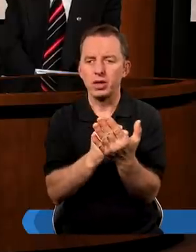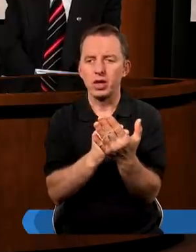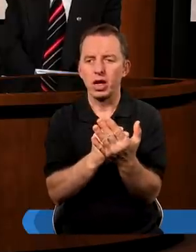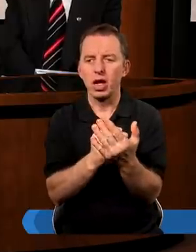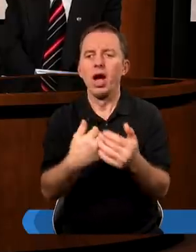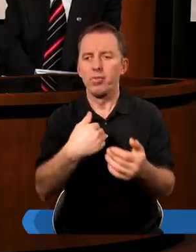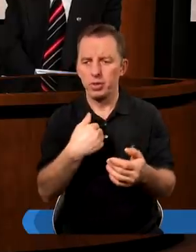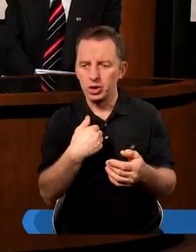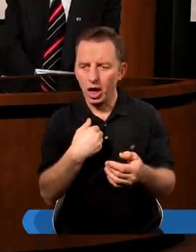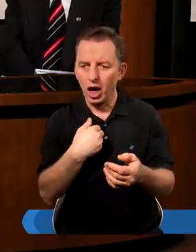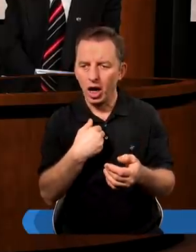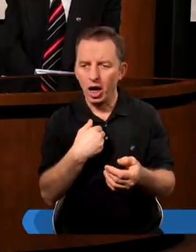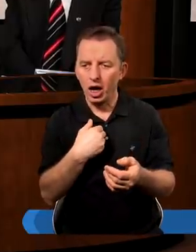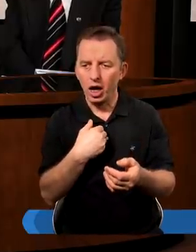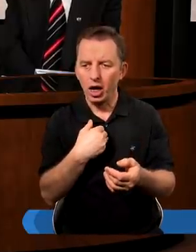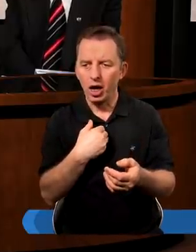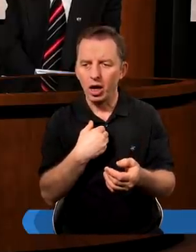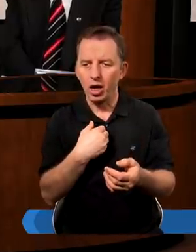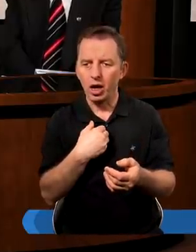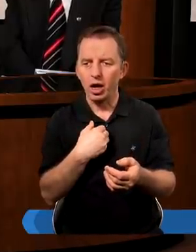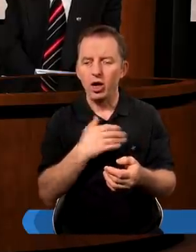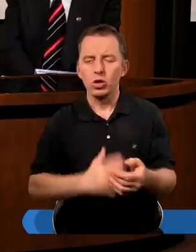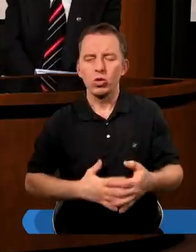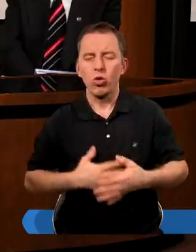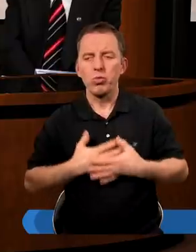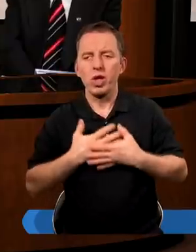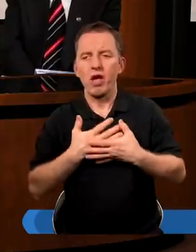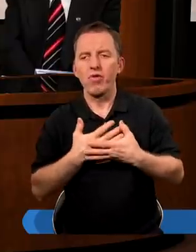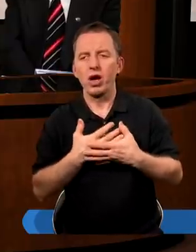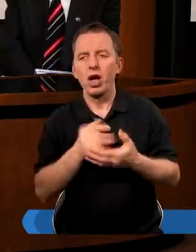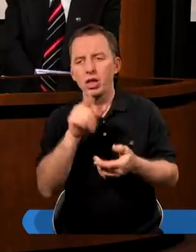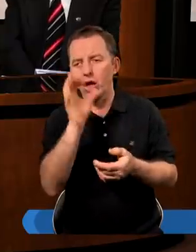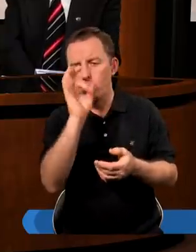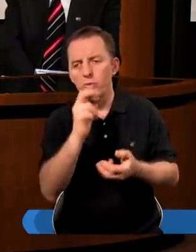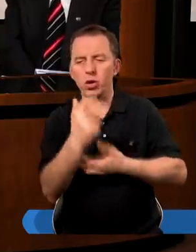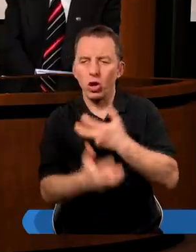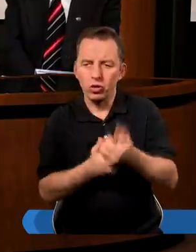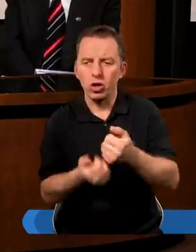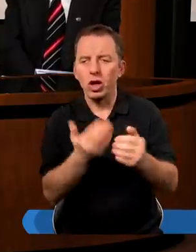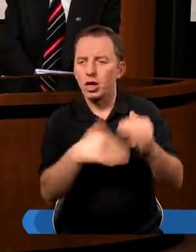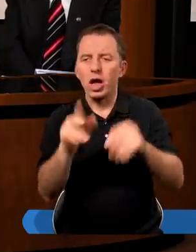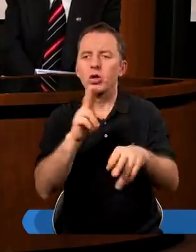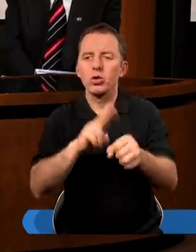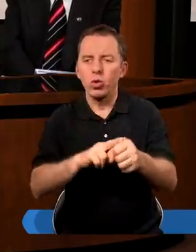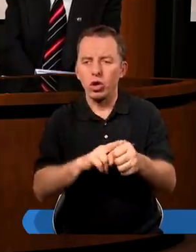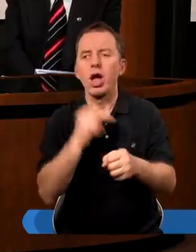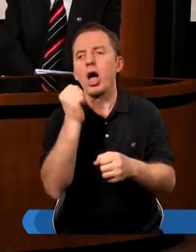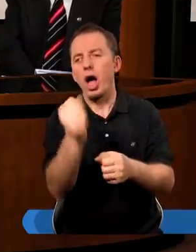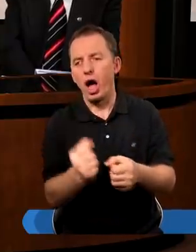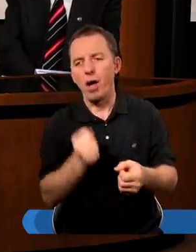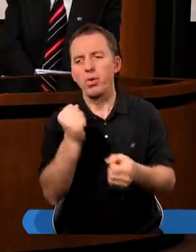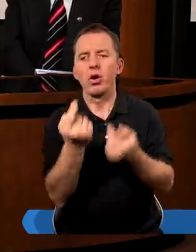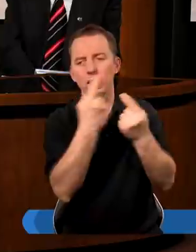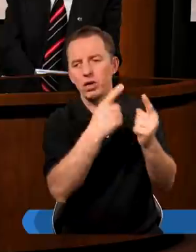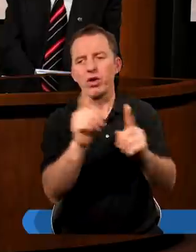mnie zdumiewa ta dobroczynność, na którą apostoł